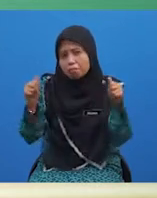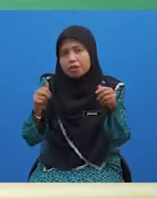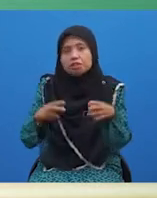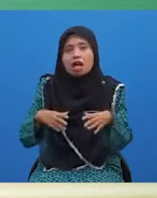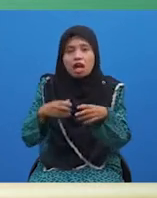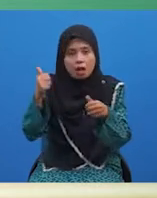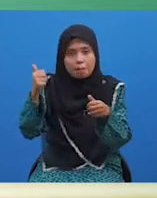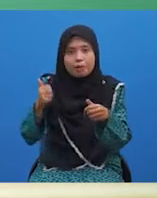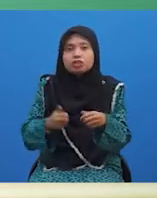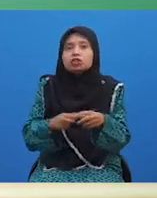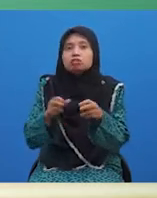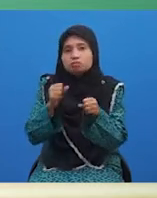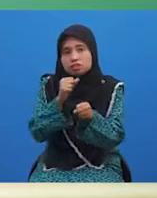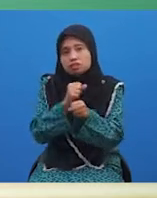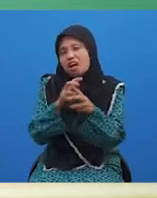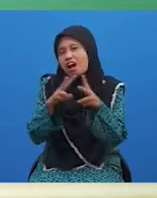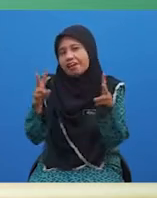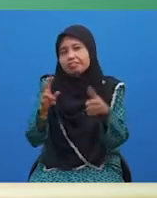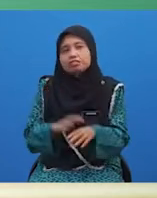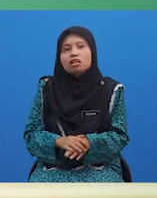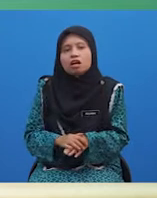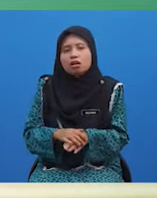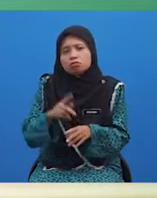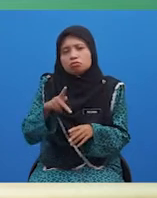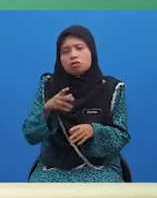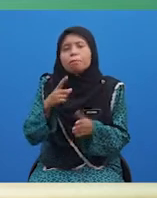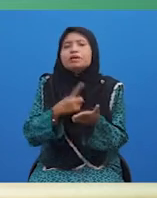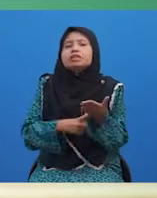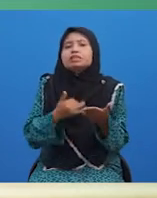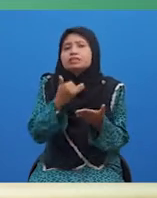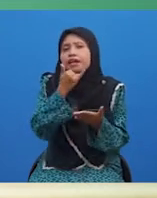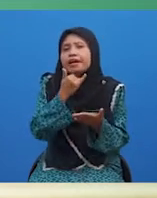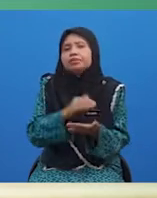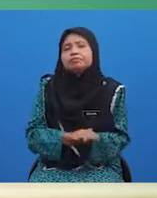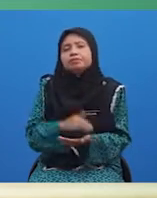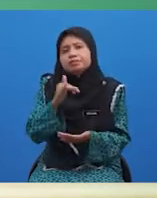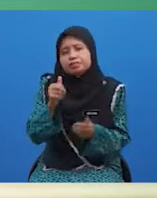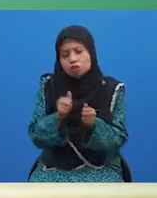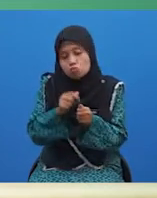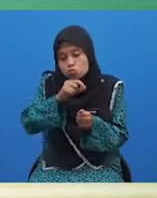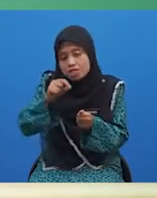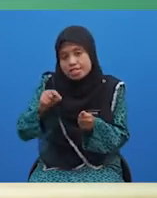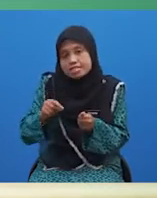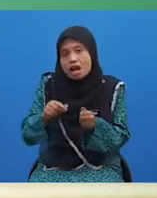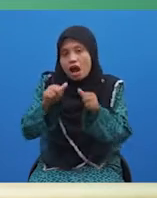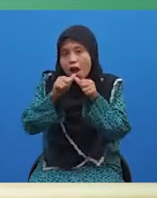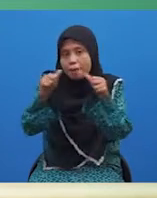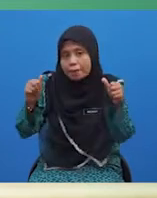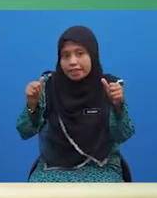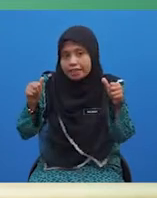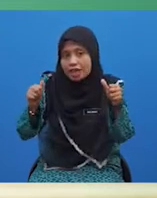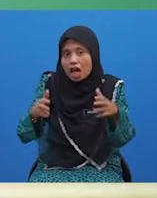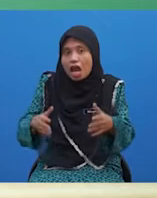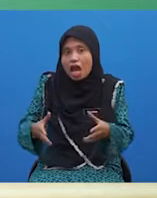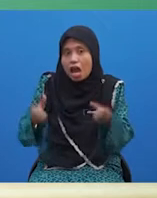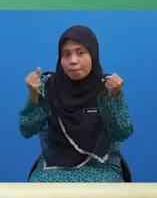sungguh. Kebanyakan pelajar pasti dapat mengesan kesalahan ini dengan menulis amat hebat